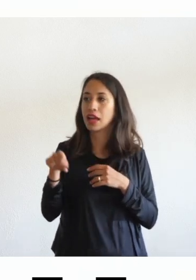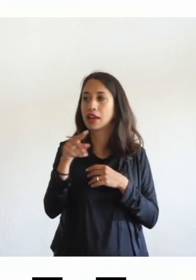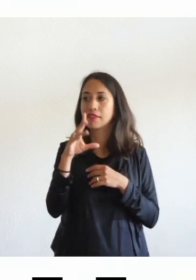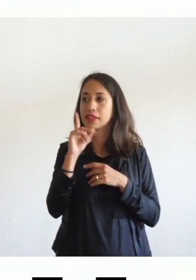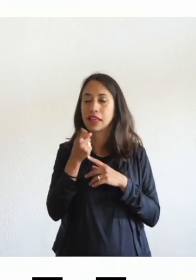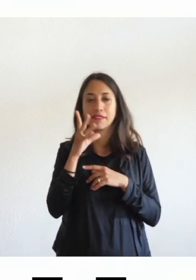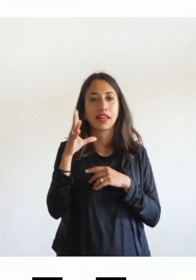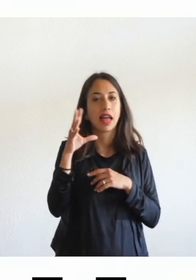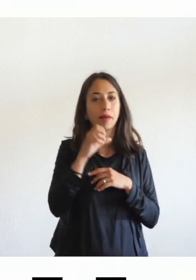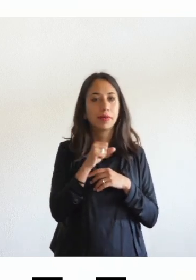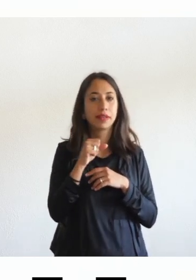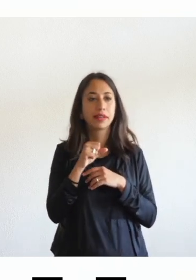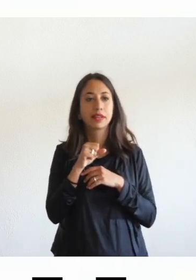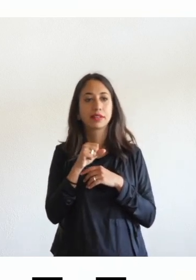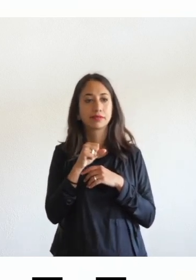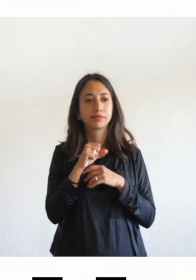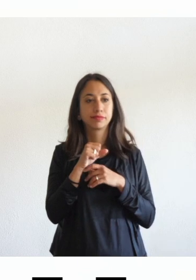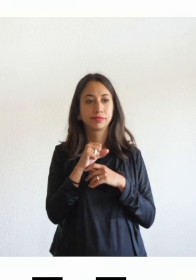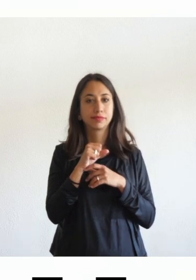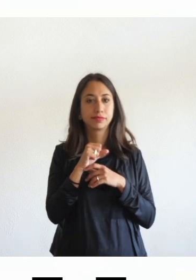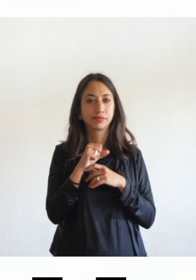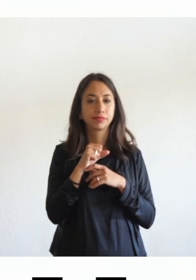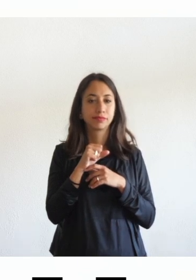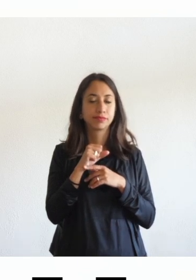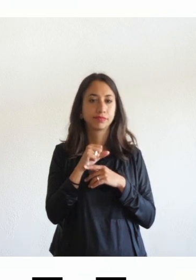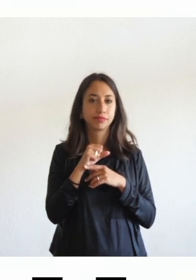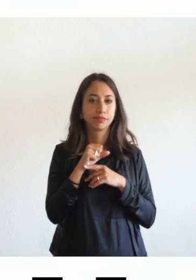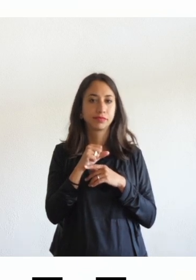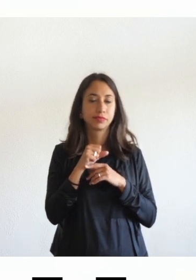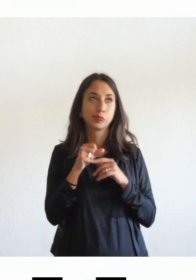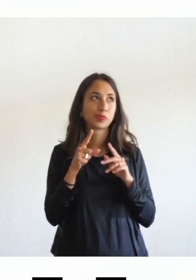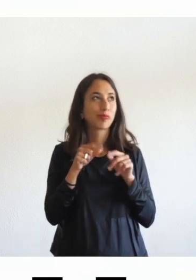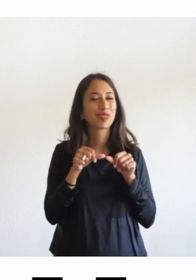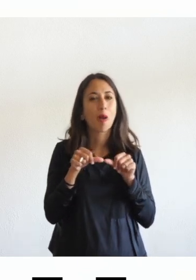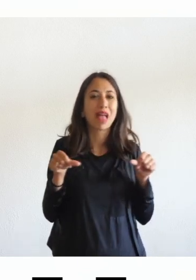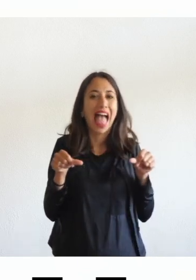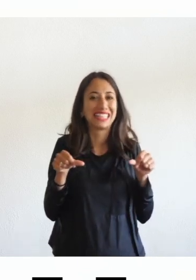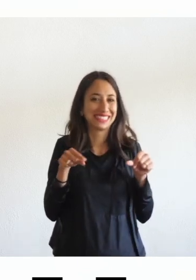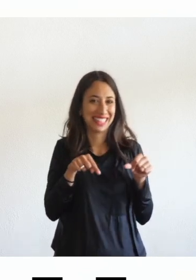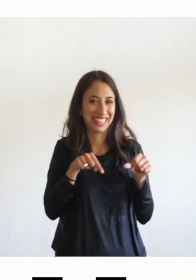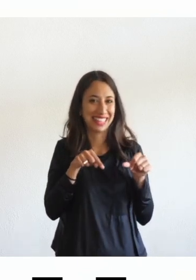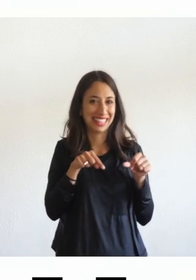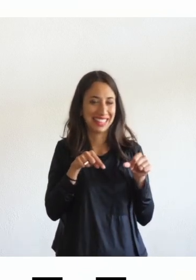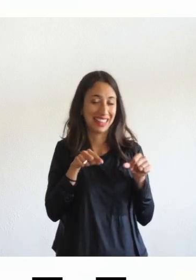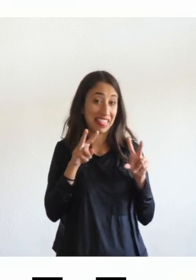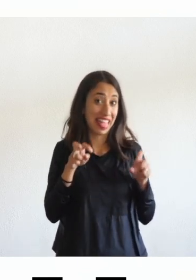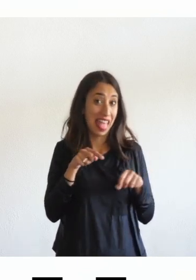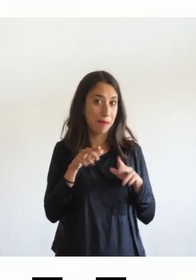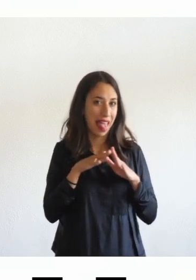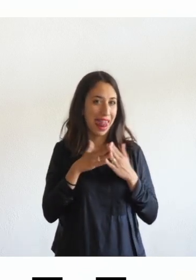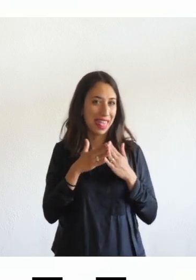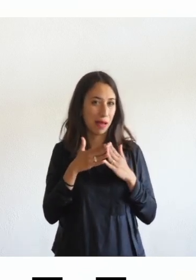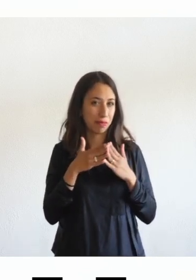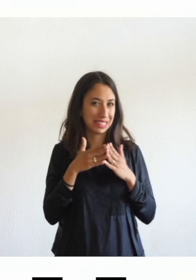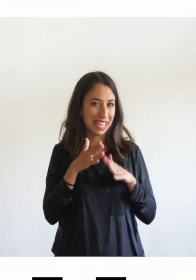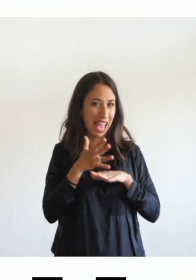di premessa quanto questo tema che da un certo punto di vista sembra di nicchia